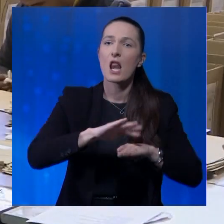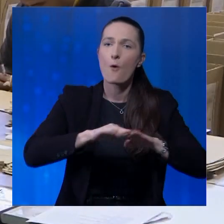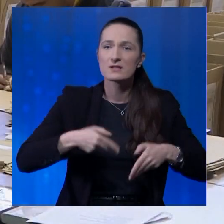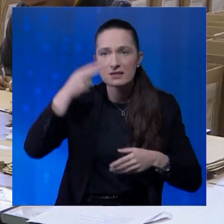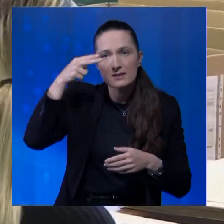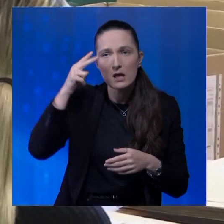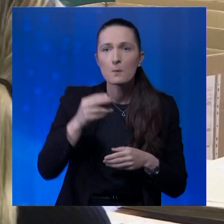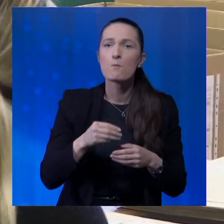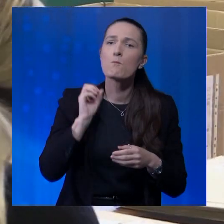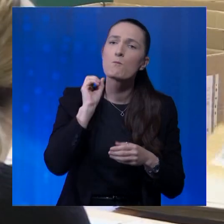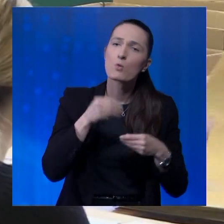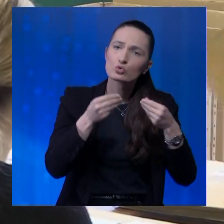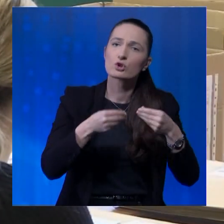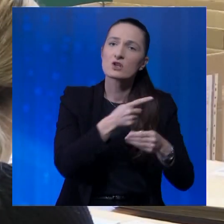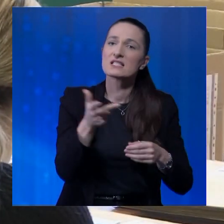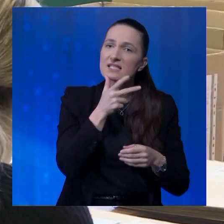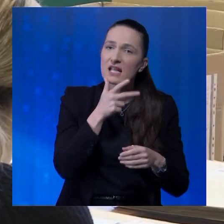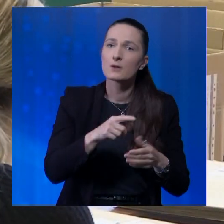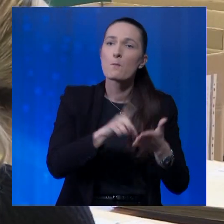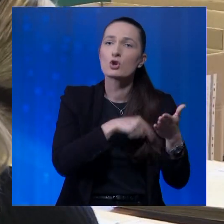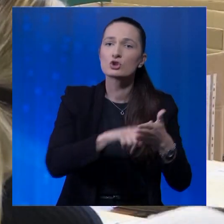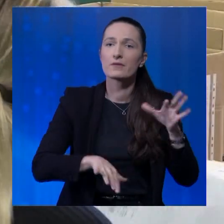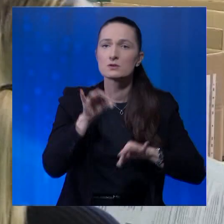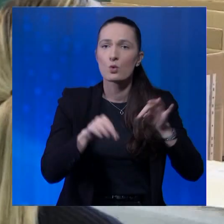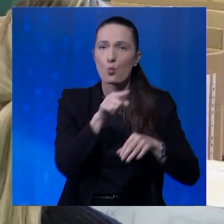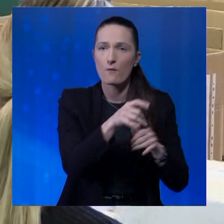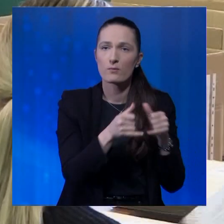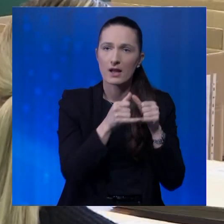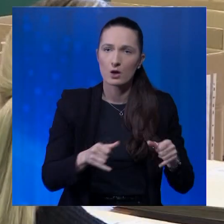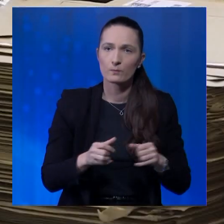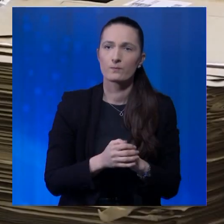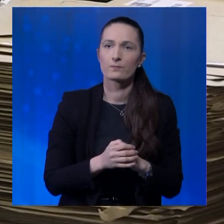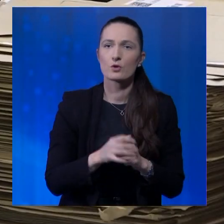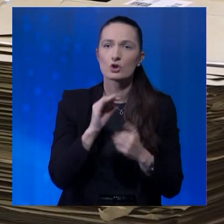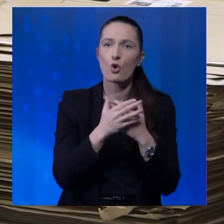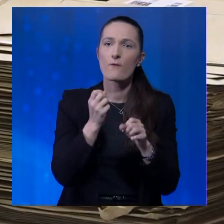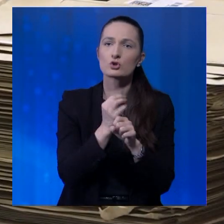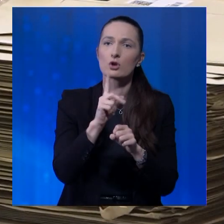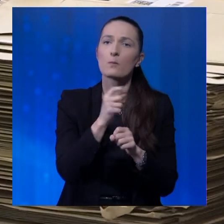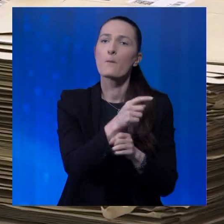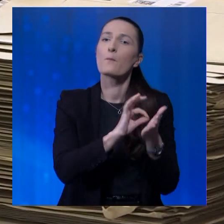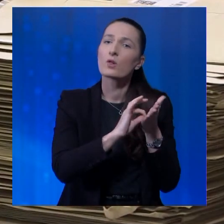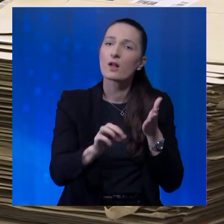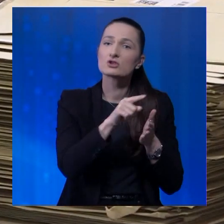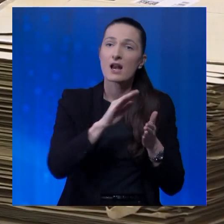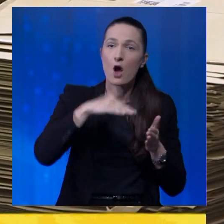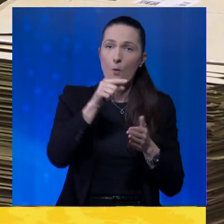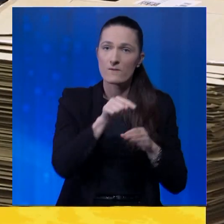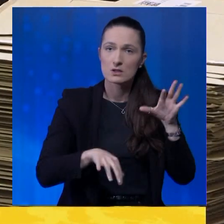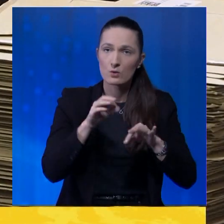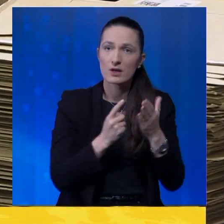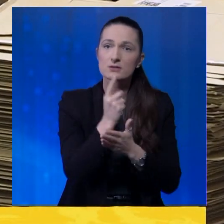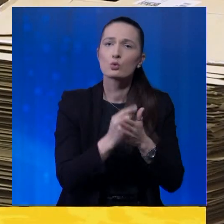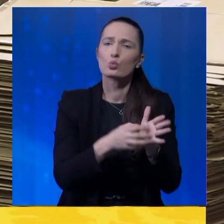neovisne stranke, poručivši da će zahtijevati poništavanje izbora u ovom gradu. Ožegović podlači da će se i nakon ovih